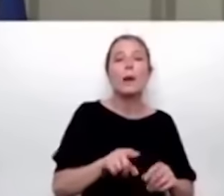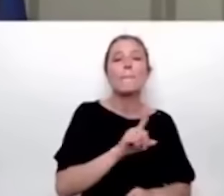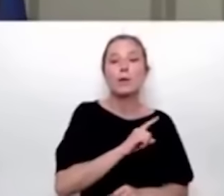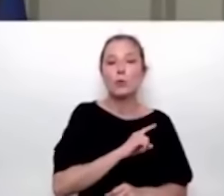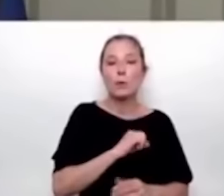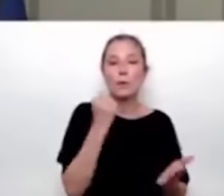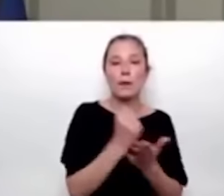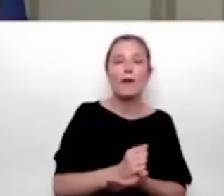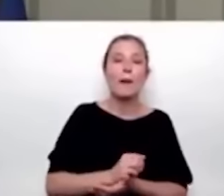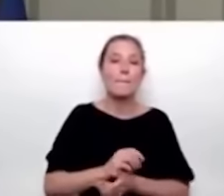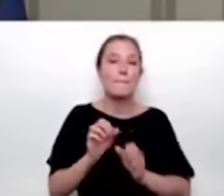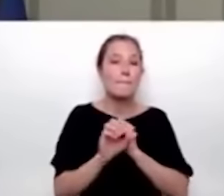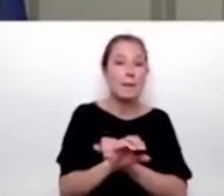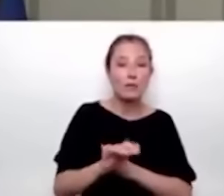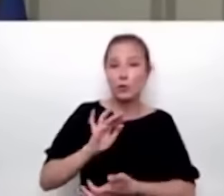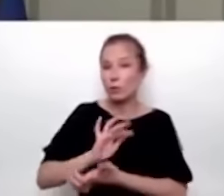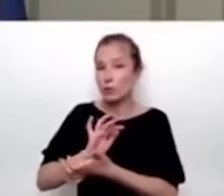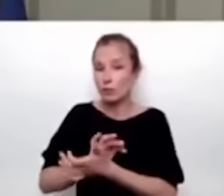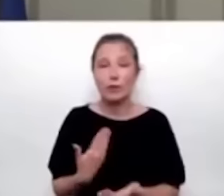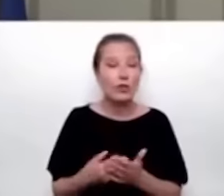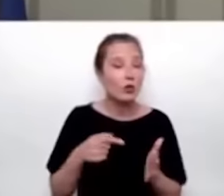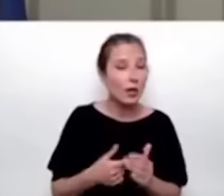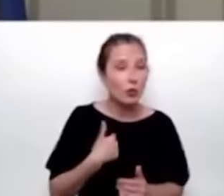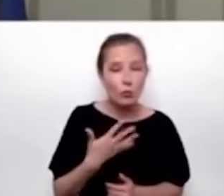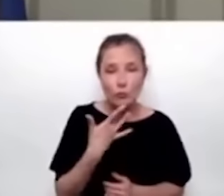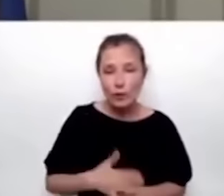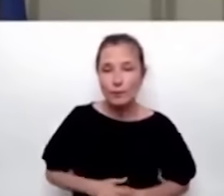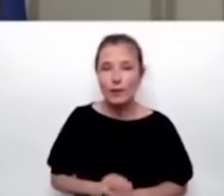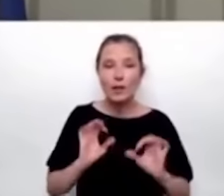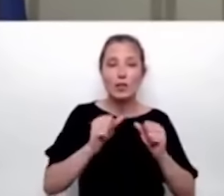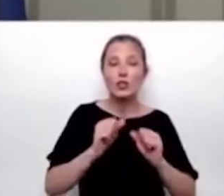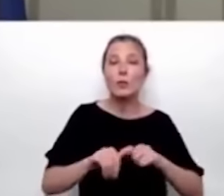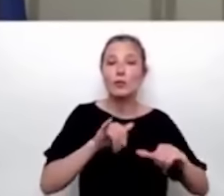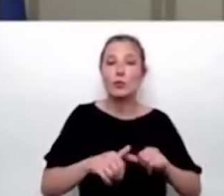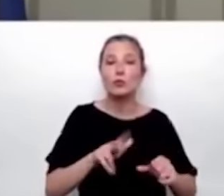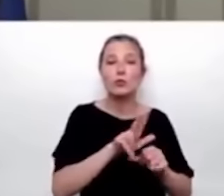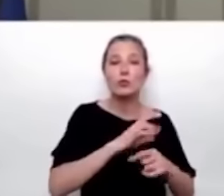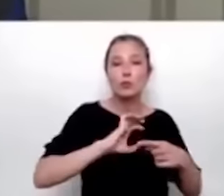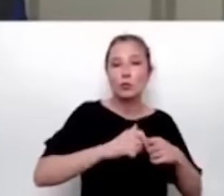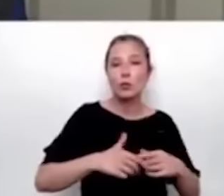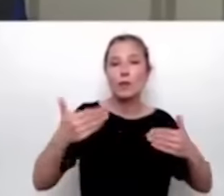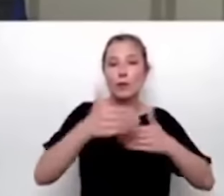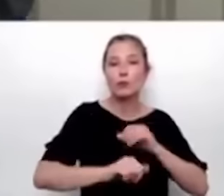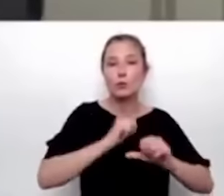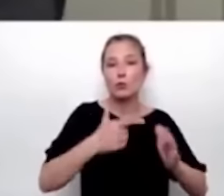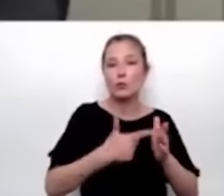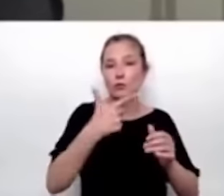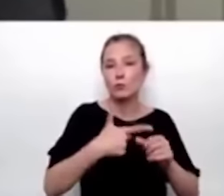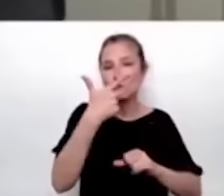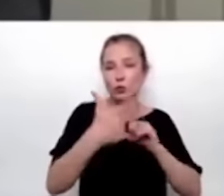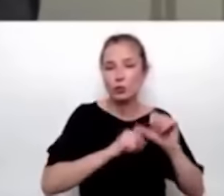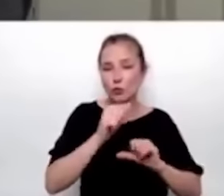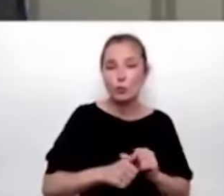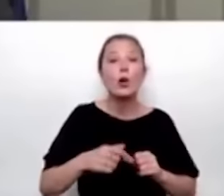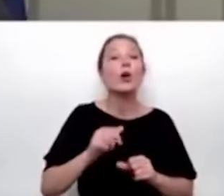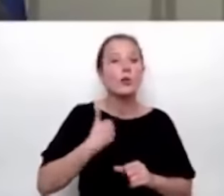końcu roku 2023, roku sprawozdawczego, doprowadziły do tego, że bardziej niż kiedykolwiek Krajowa Rada musiała